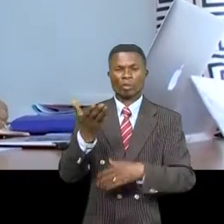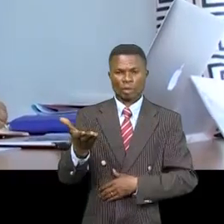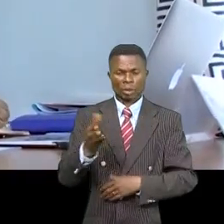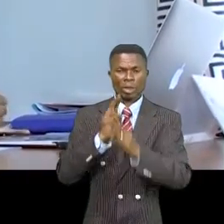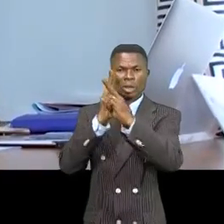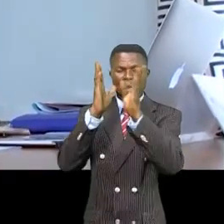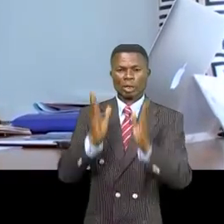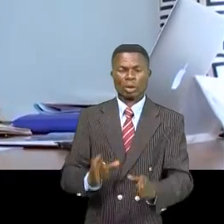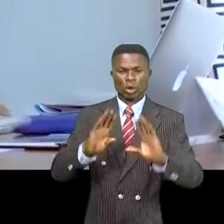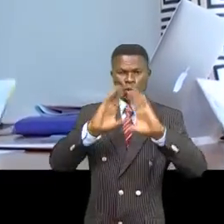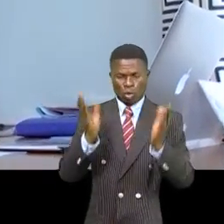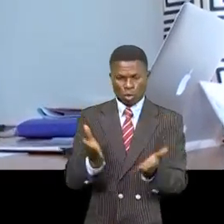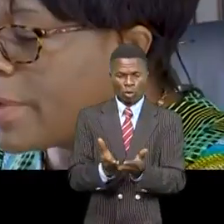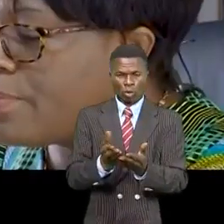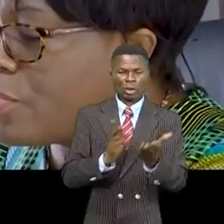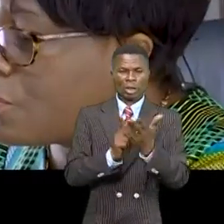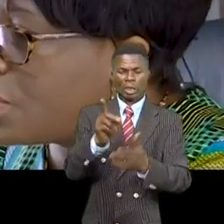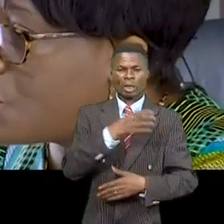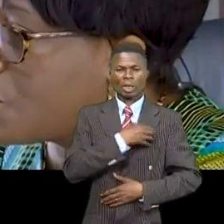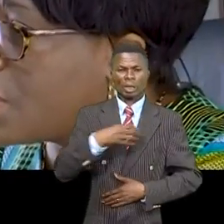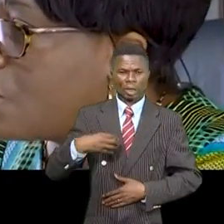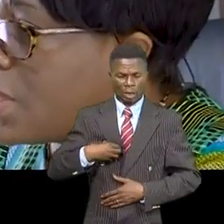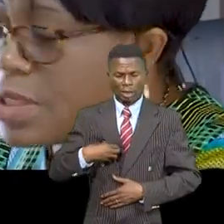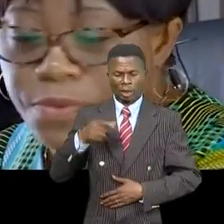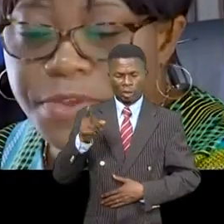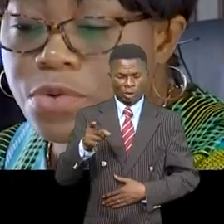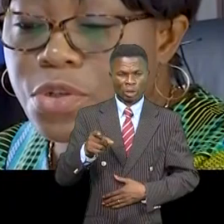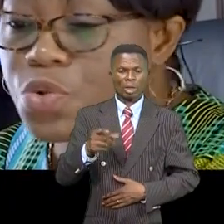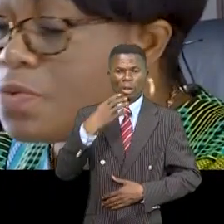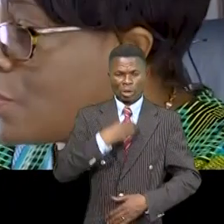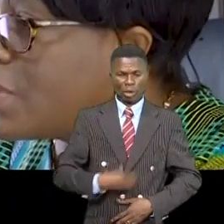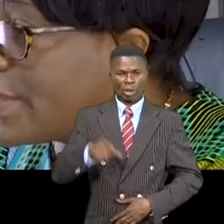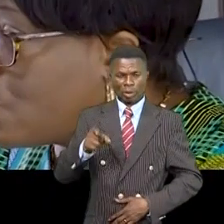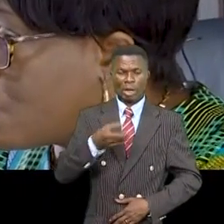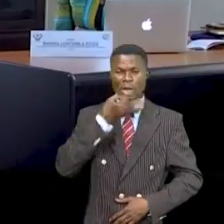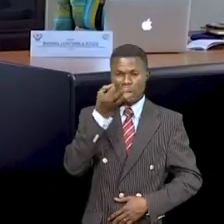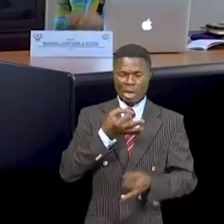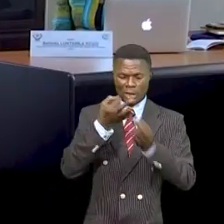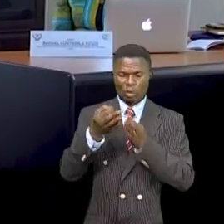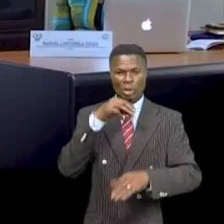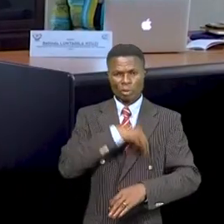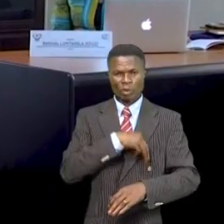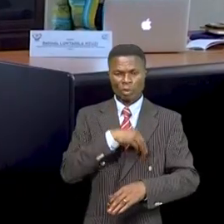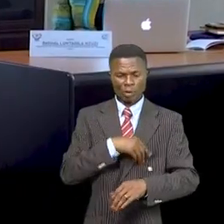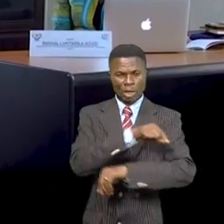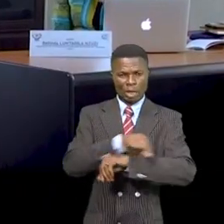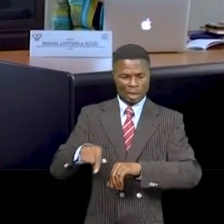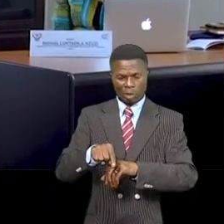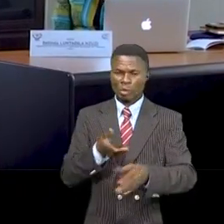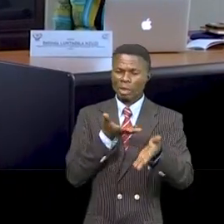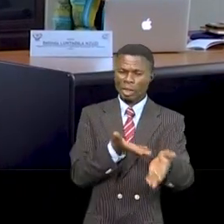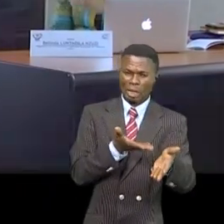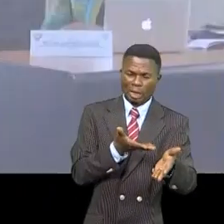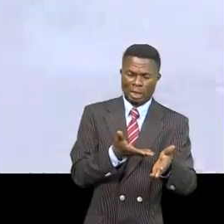Rapporteur de la Commission des droits de l'homme, Maître Belinda Luntadi-Lanzuzzi revient sur les missions de cette institution d'appui à la